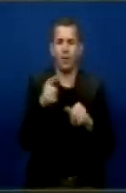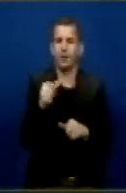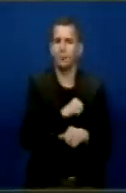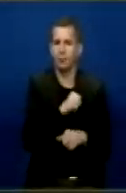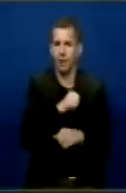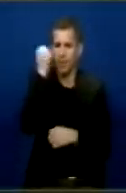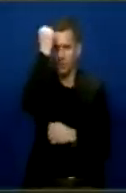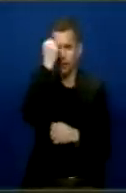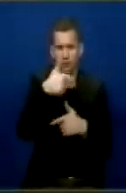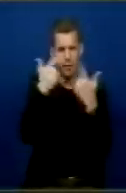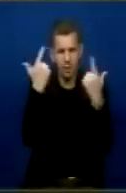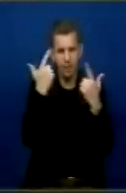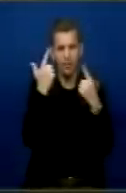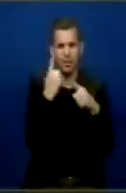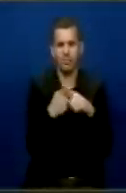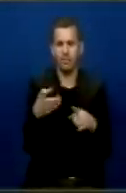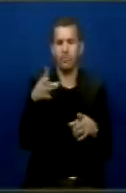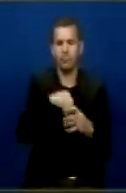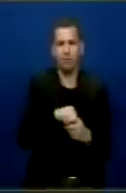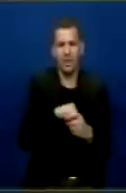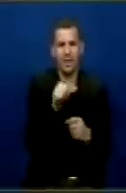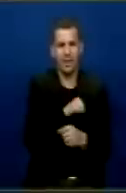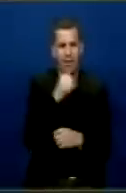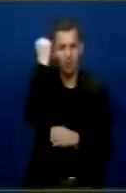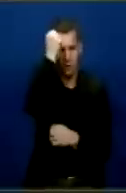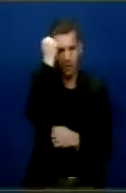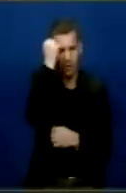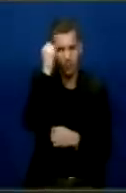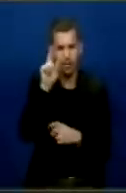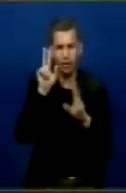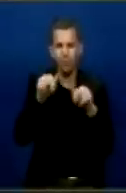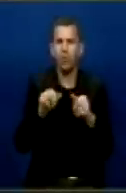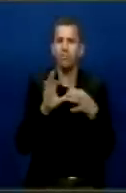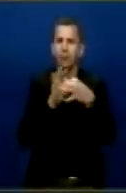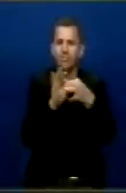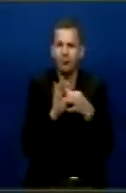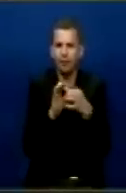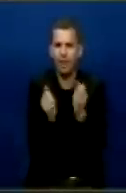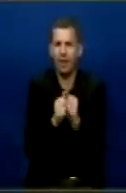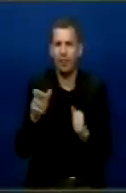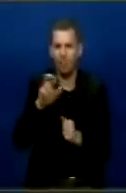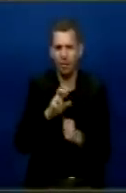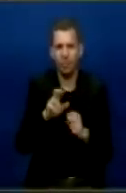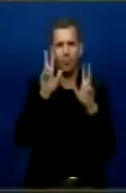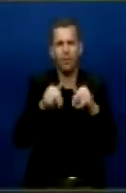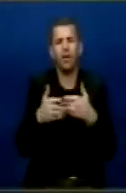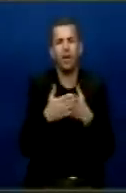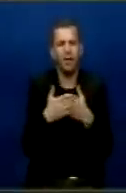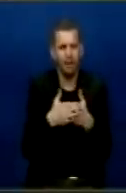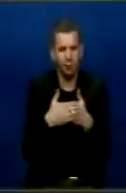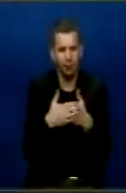Kosovës, dhe pastaj që në kuadët të këtyre interesave të Kosovës në mardhën e kontraktuale me bashkimin në Europian, të arrim për afrimin